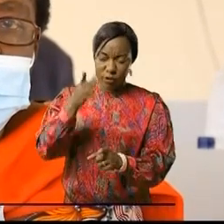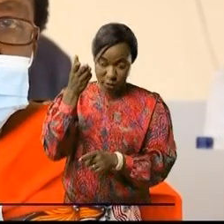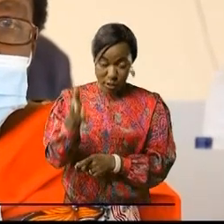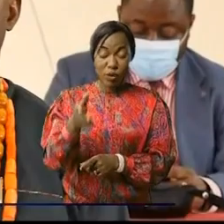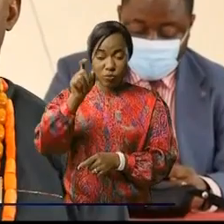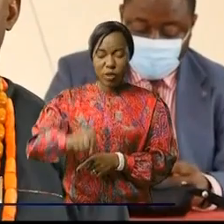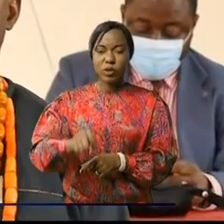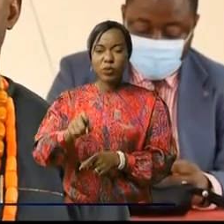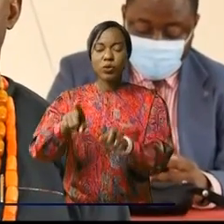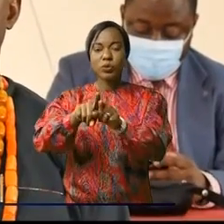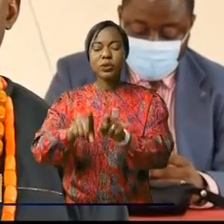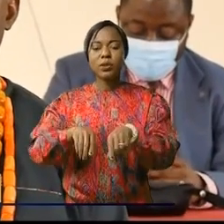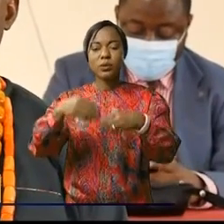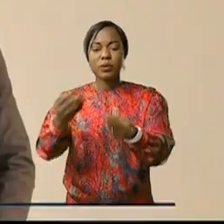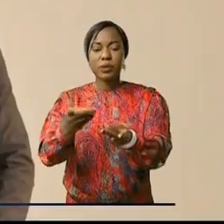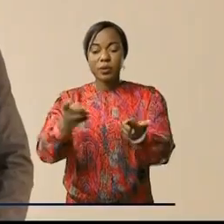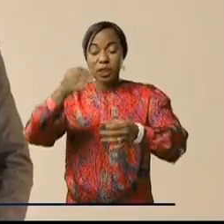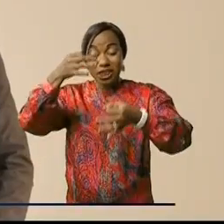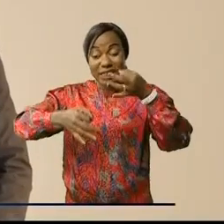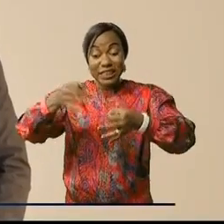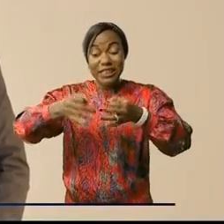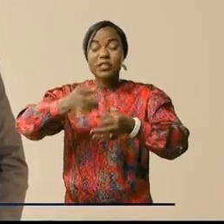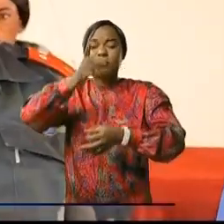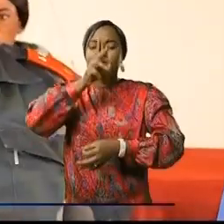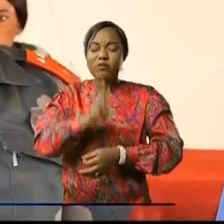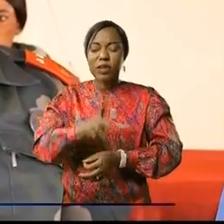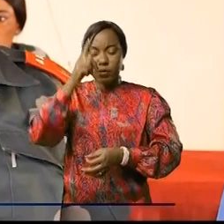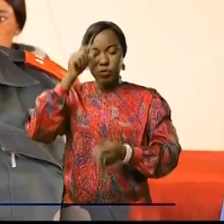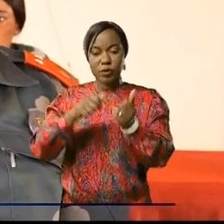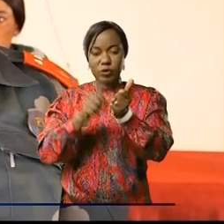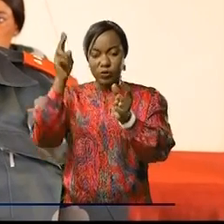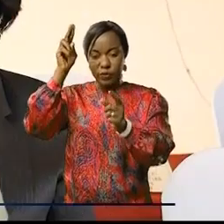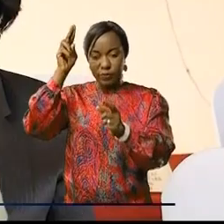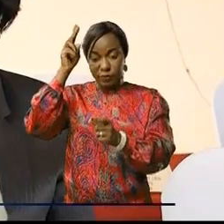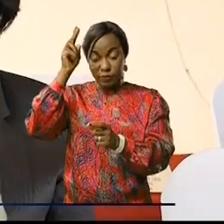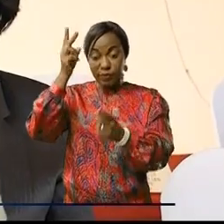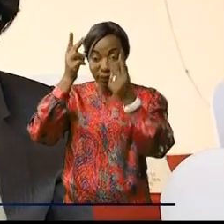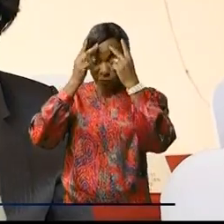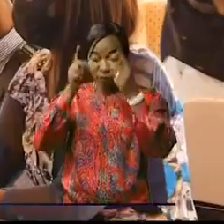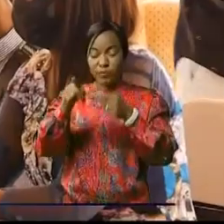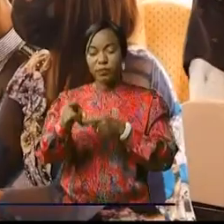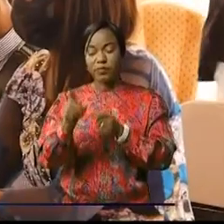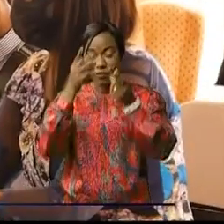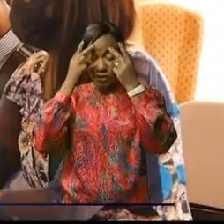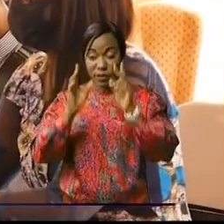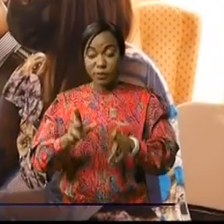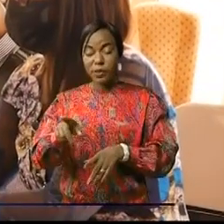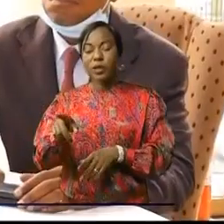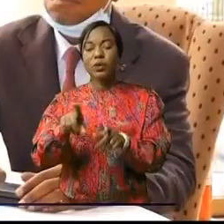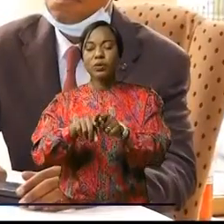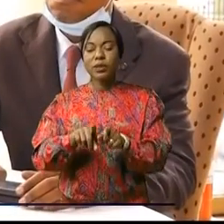aussi et surtout la mise en place d'une justice transitionnelle en faveur de ces victimes. Parmi les participants, Iyam, le